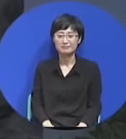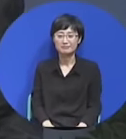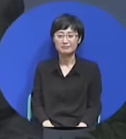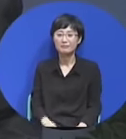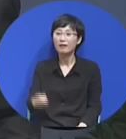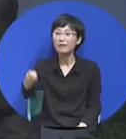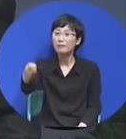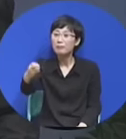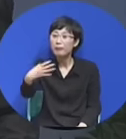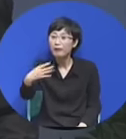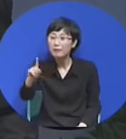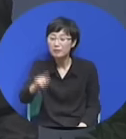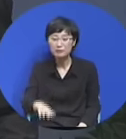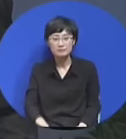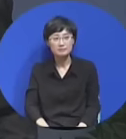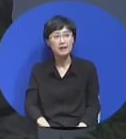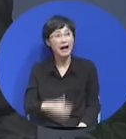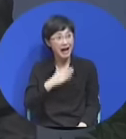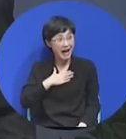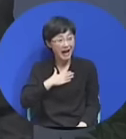사람이 오히려 내보고 설명을 하는 거예요